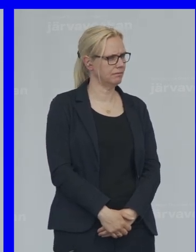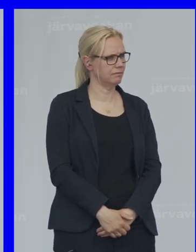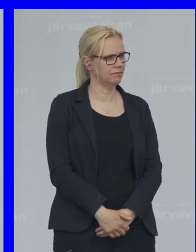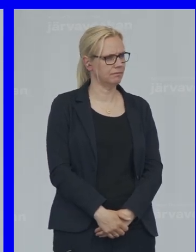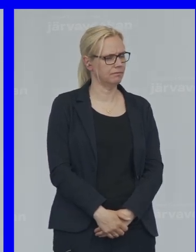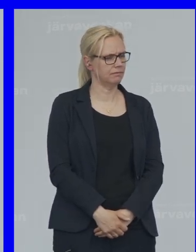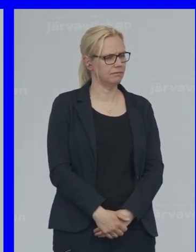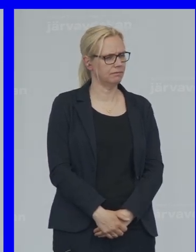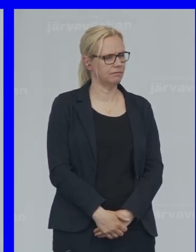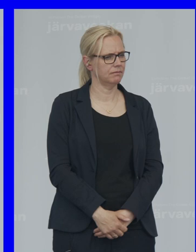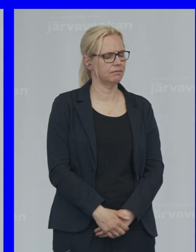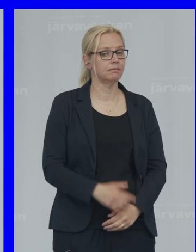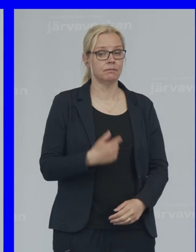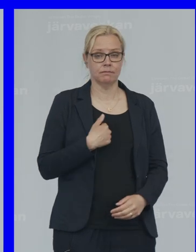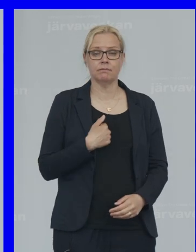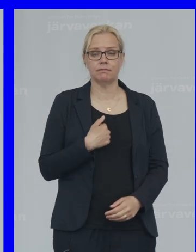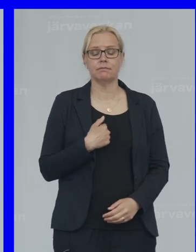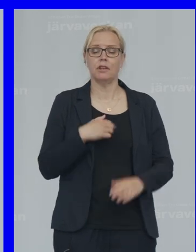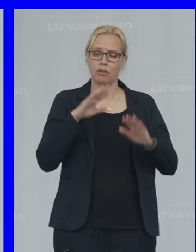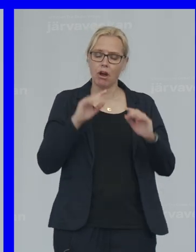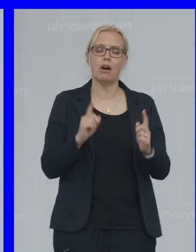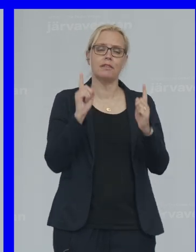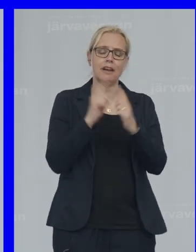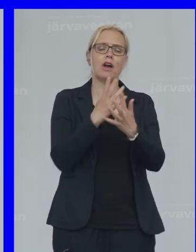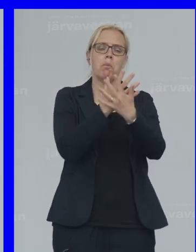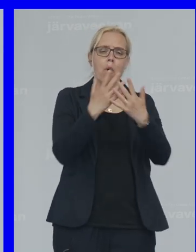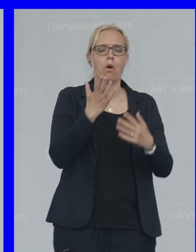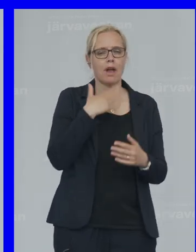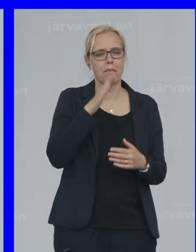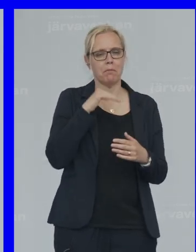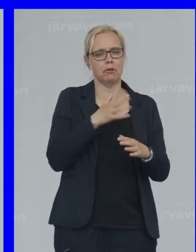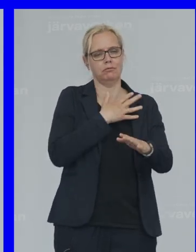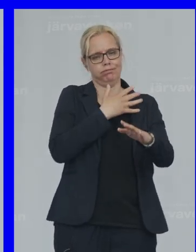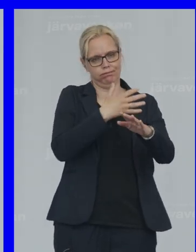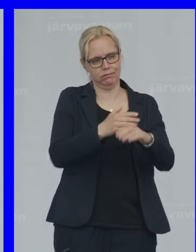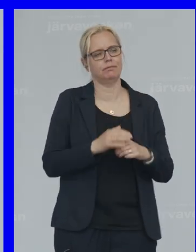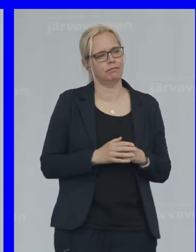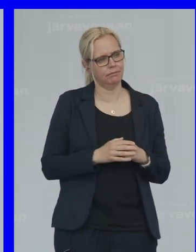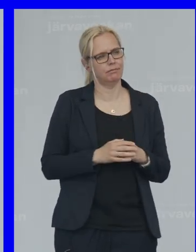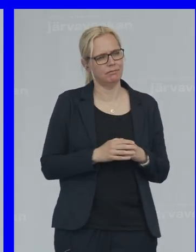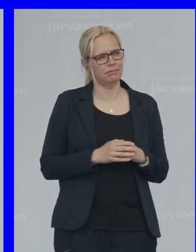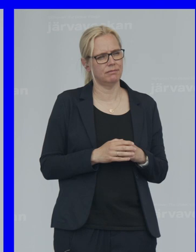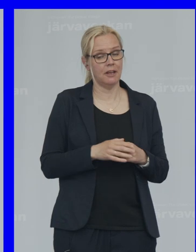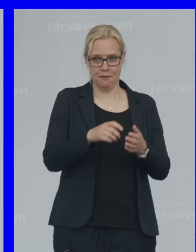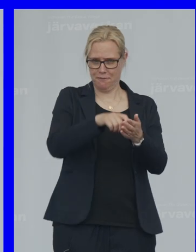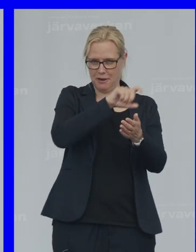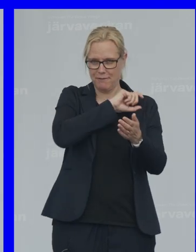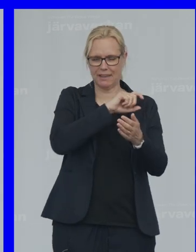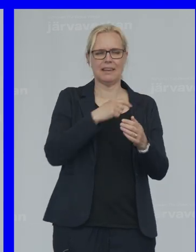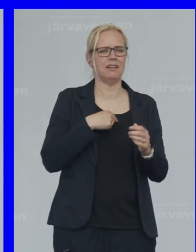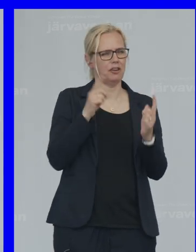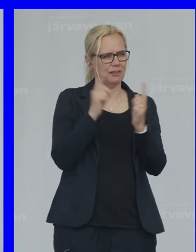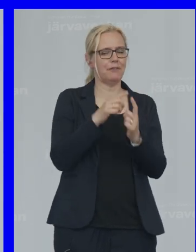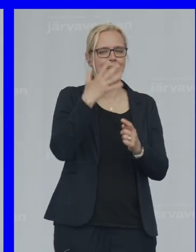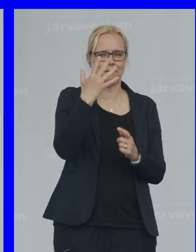Jag har träffat Många mammor Under våren I förra veckan Så träffade